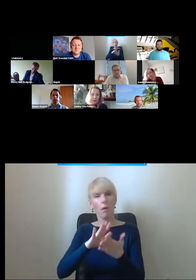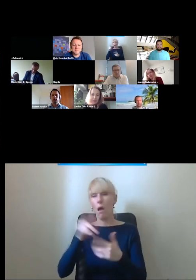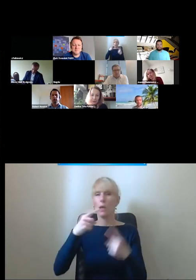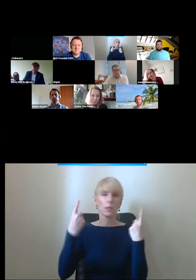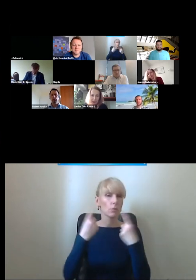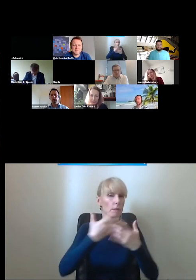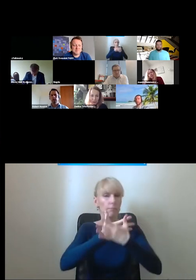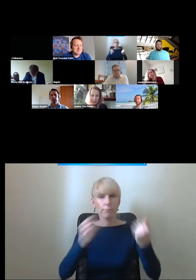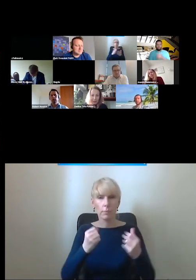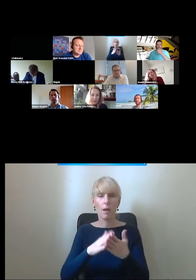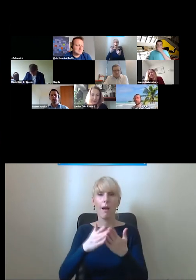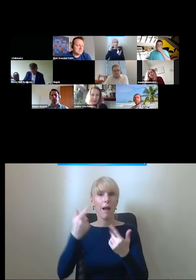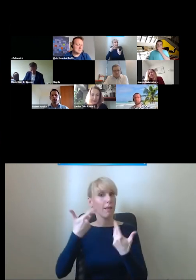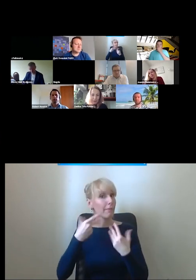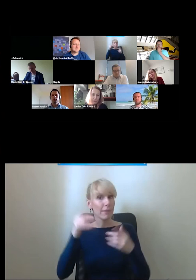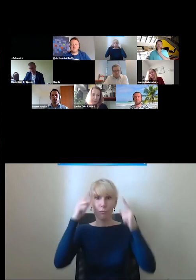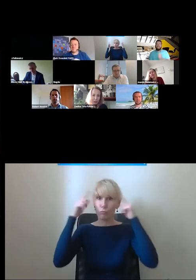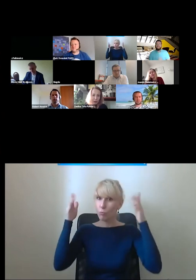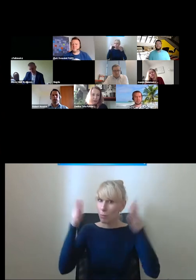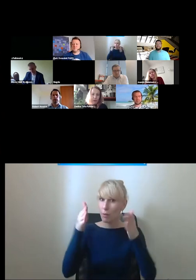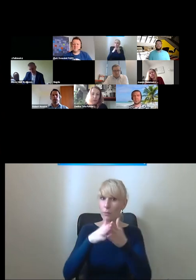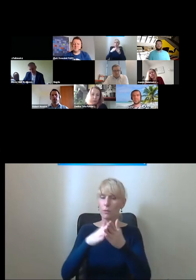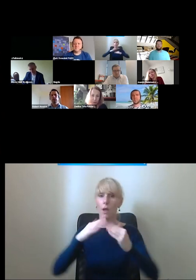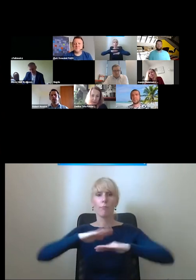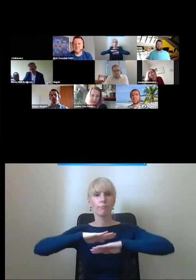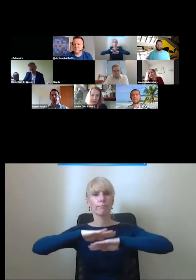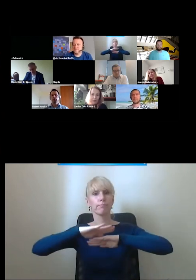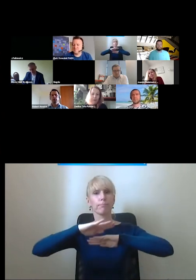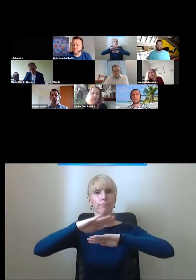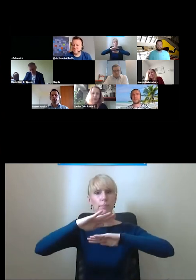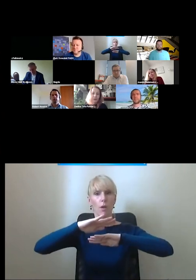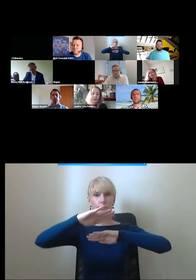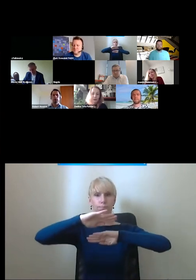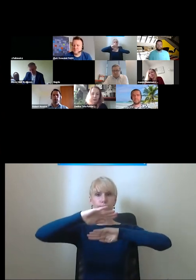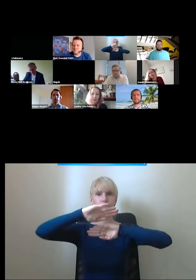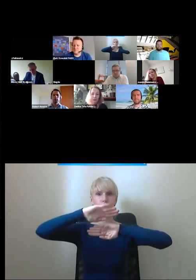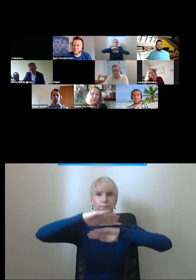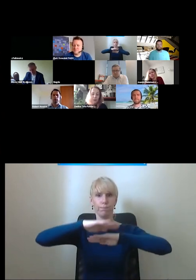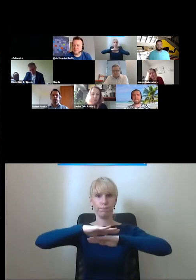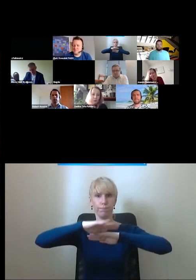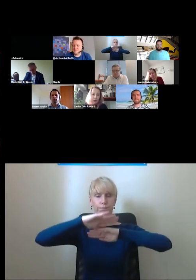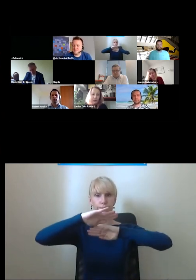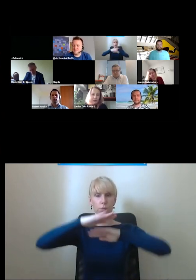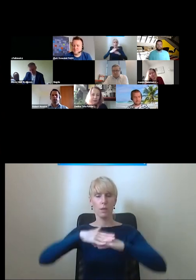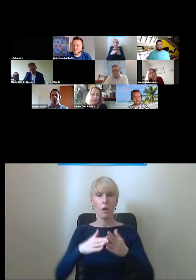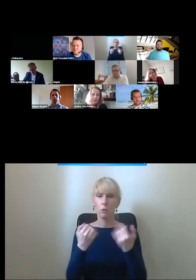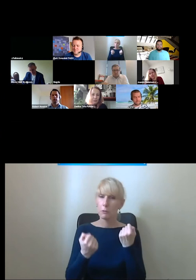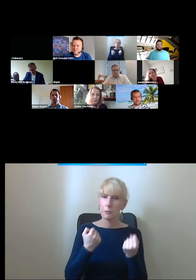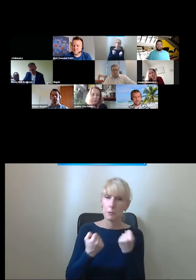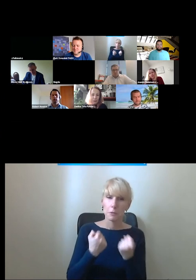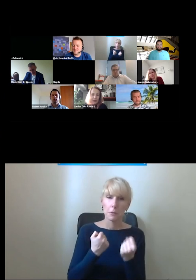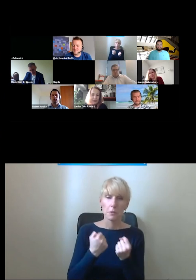natomiast nie skupiajmy się na tym że ruchomy chodnik o dość dużym nachyleniu o dość skomplikowanej